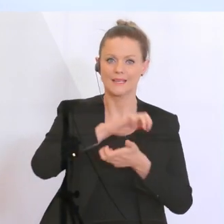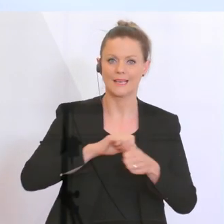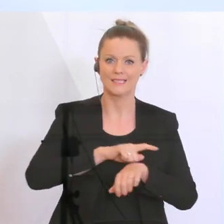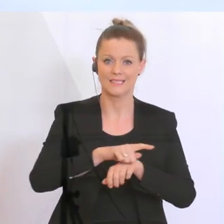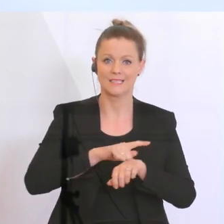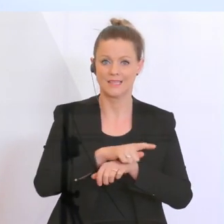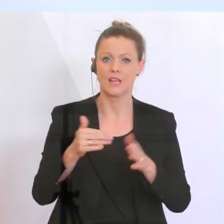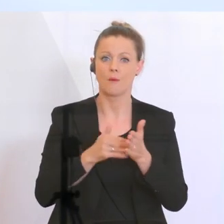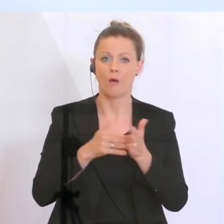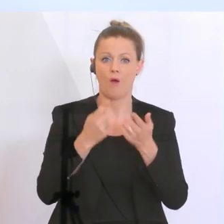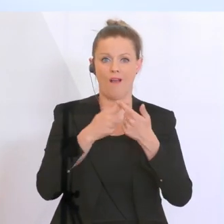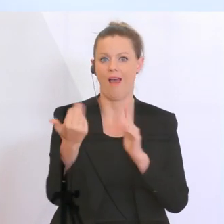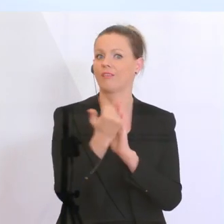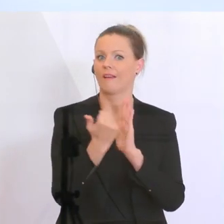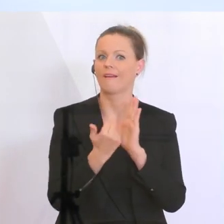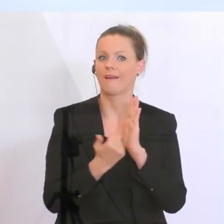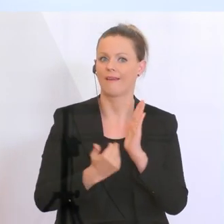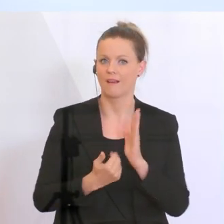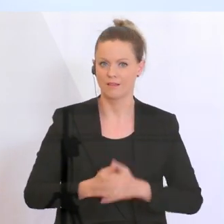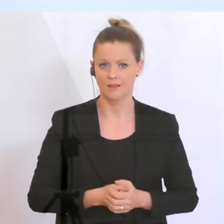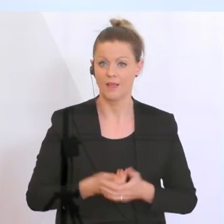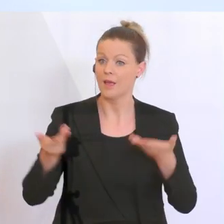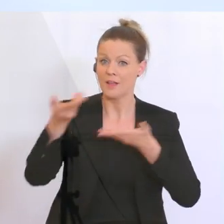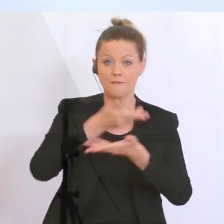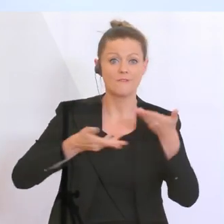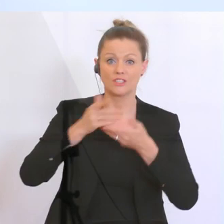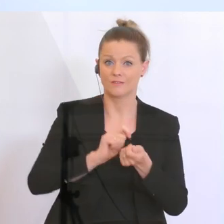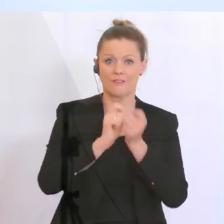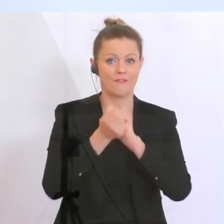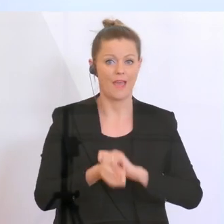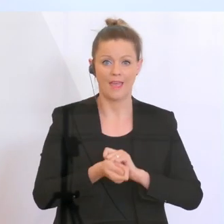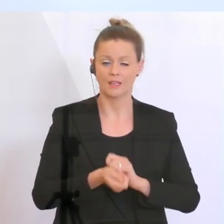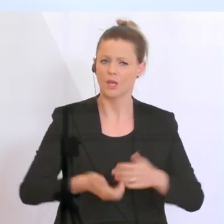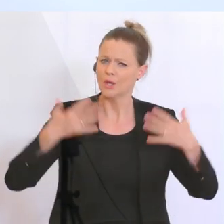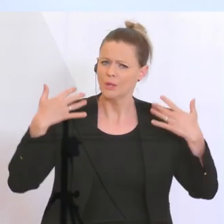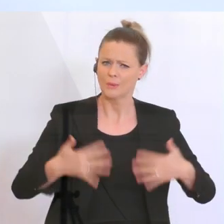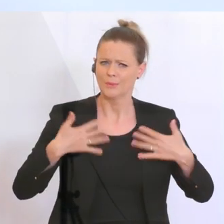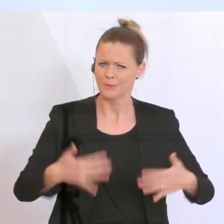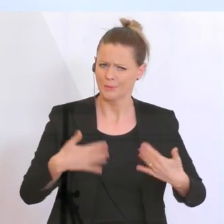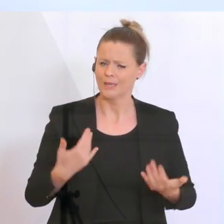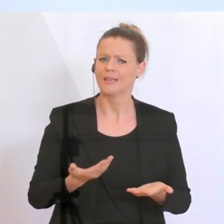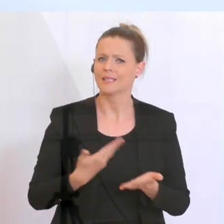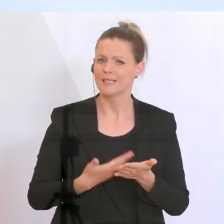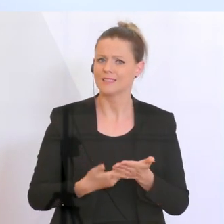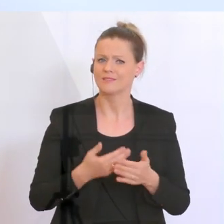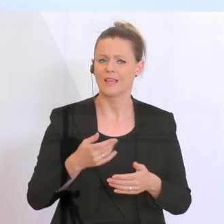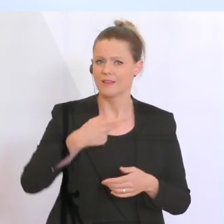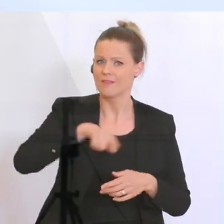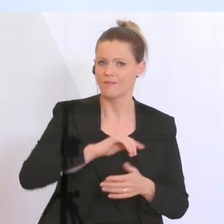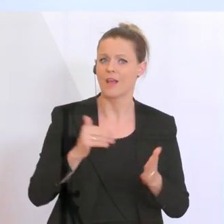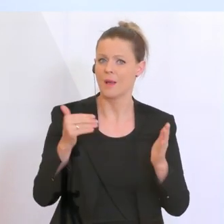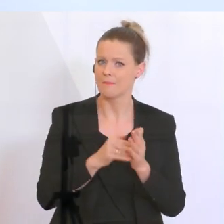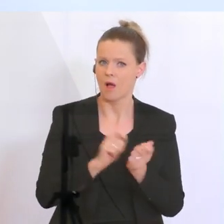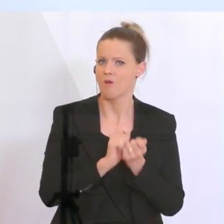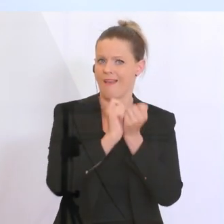Regeln gefragt. Die wirtschaftlichen Veränderungen sind derartig massiv, dass wir auch hier Änderungen